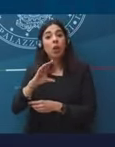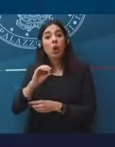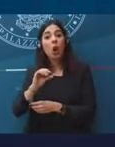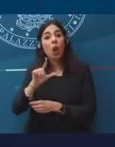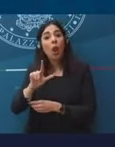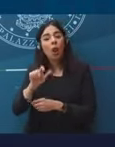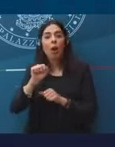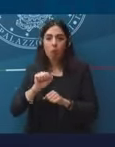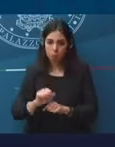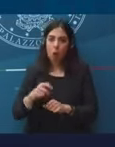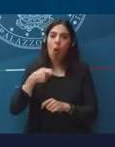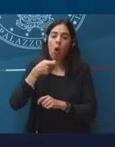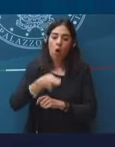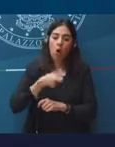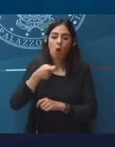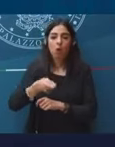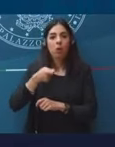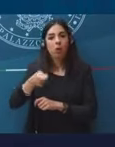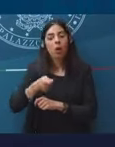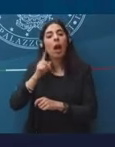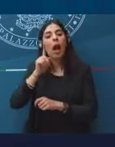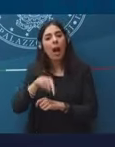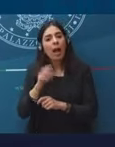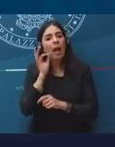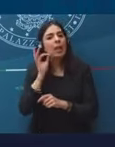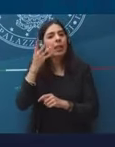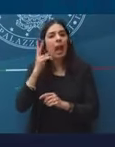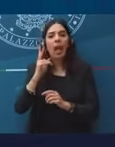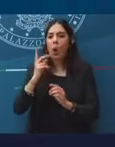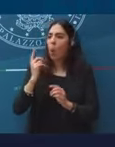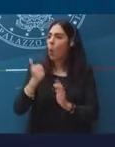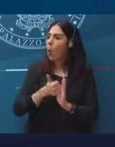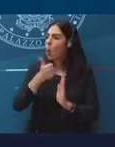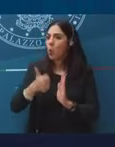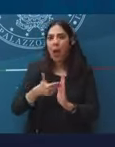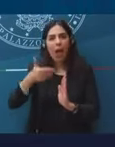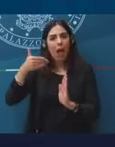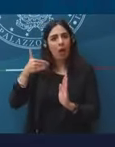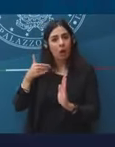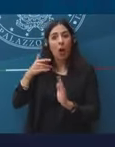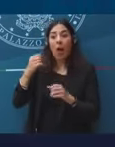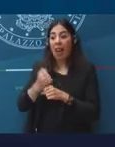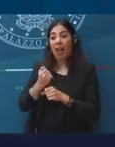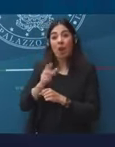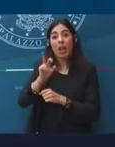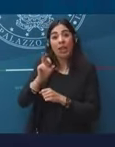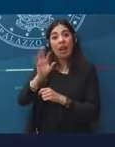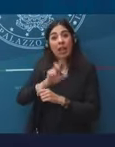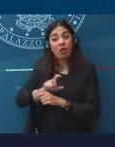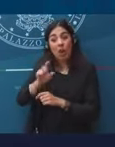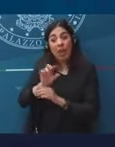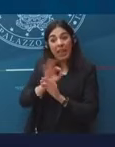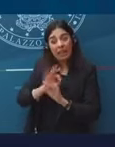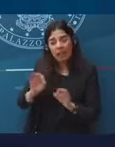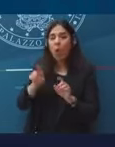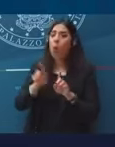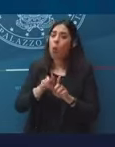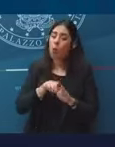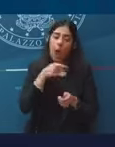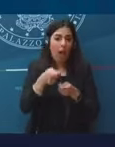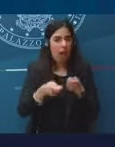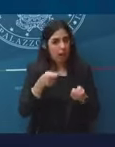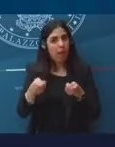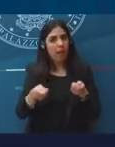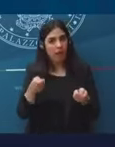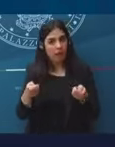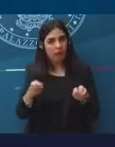giornate nei 12 mesi precedenti, perché chiaramente non hanno potuto fare quelle 30 giornate a causa della pandemia. E